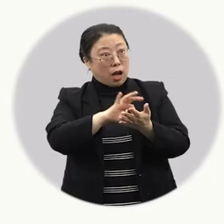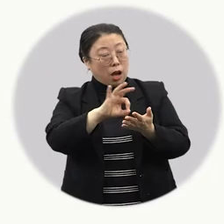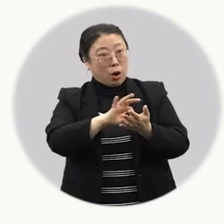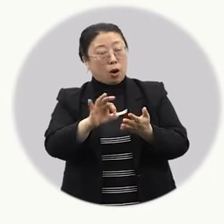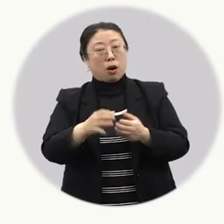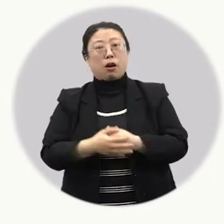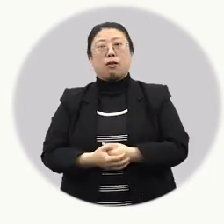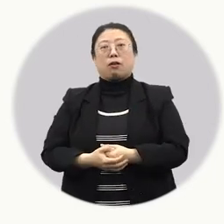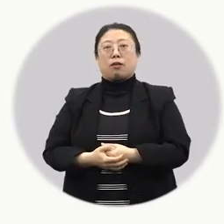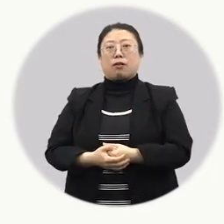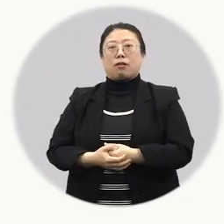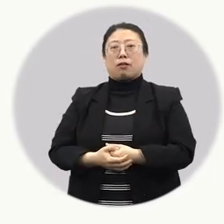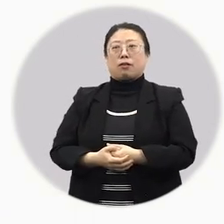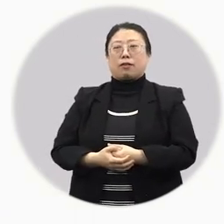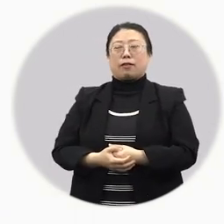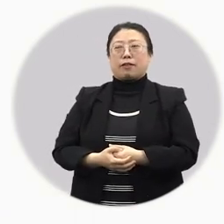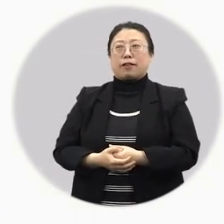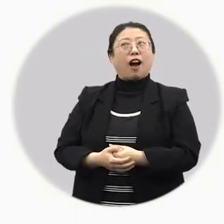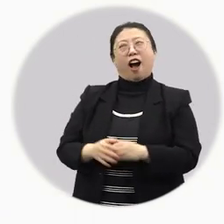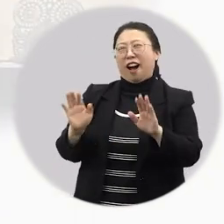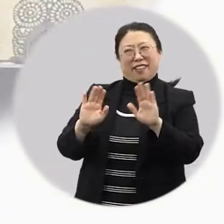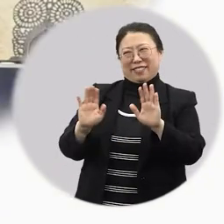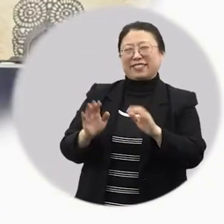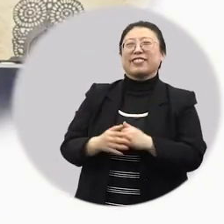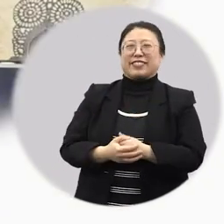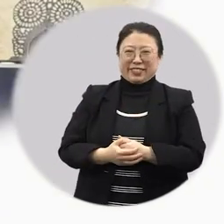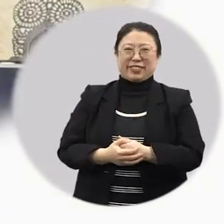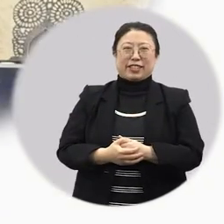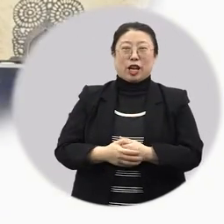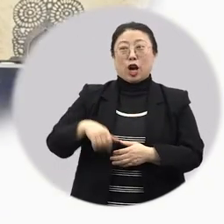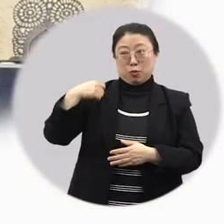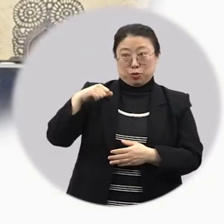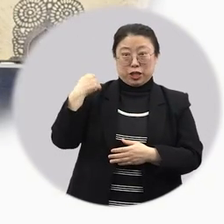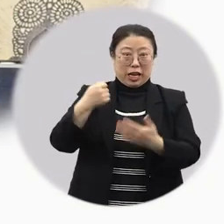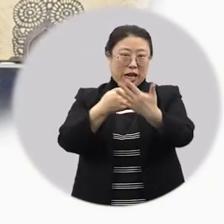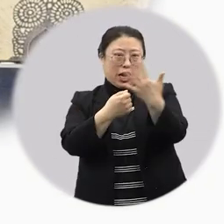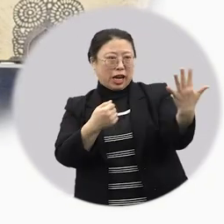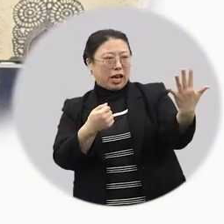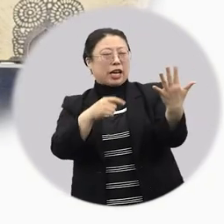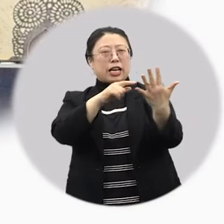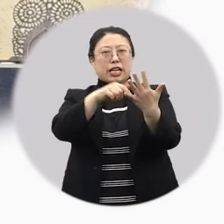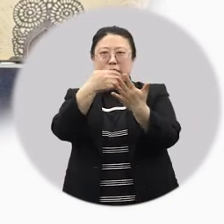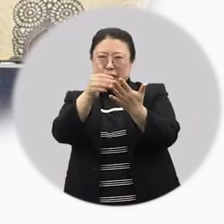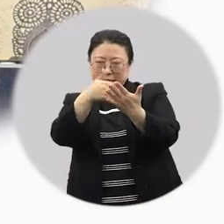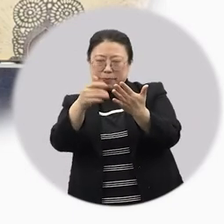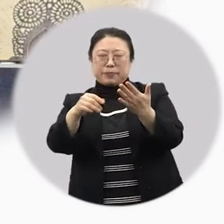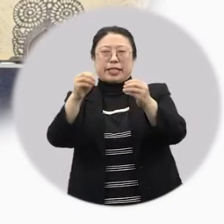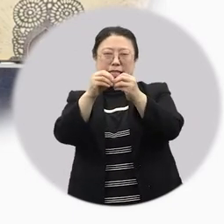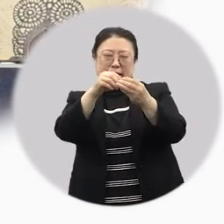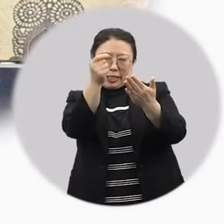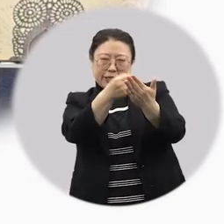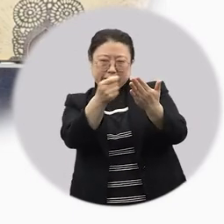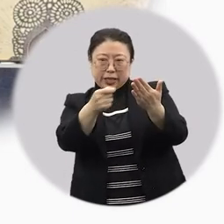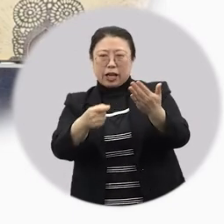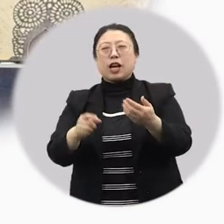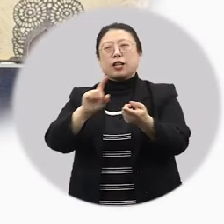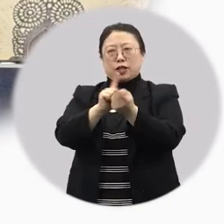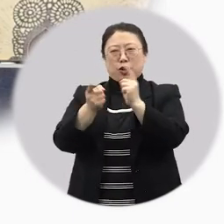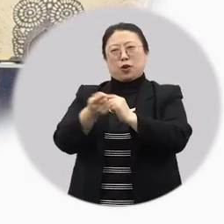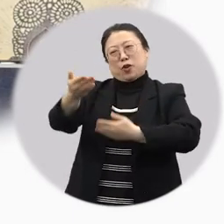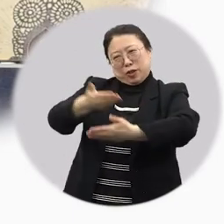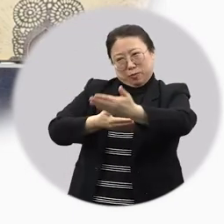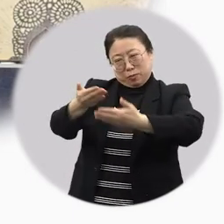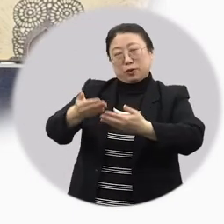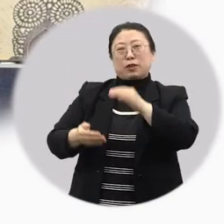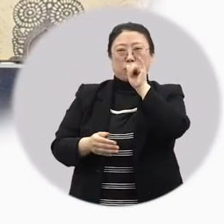사용했나요? 그렇지는 않아요. 부채의 그림과 좋은 시구를 써서 서로 선물하는 선배들도